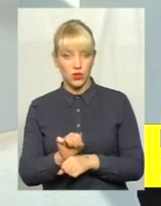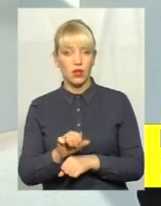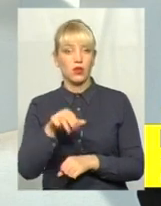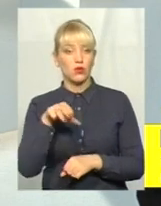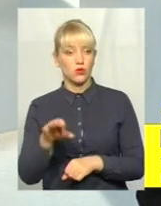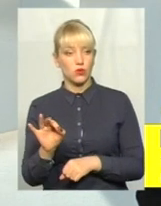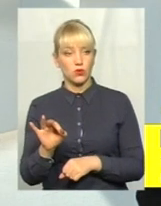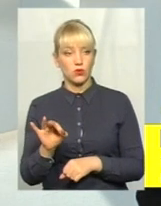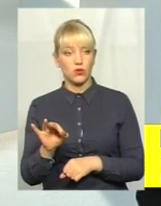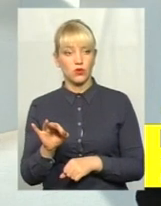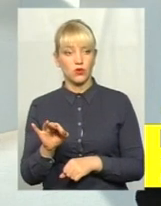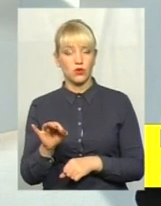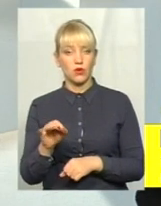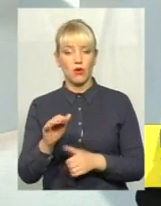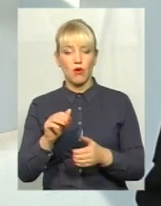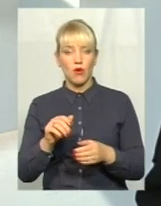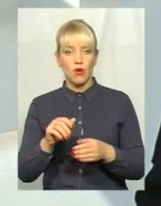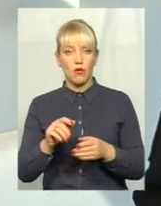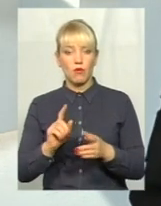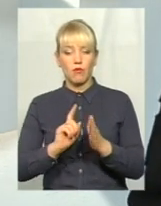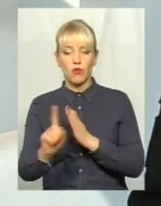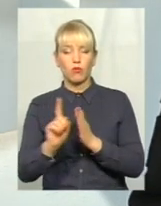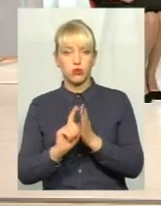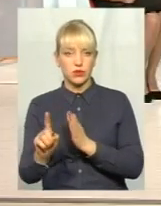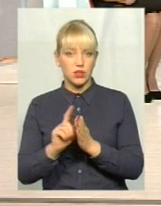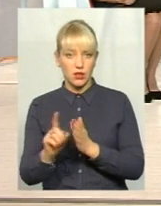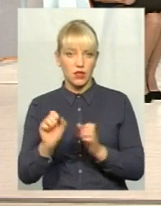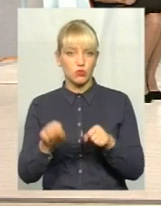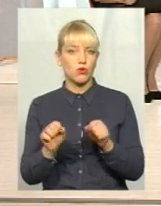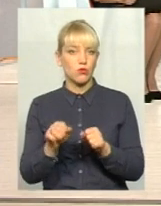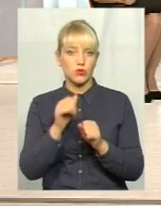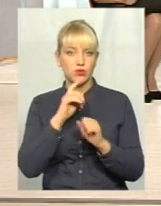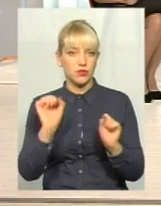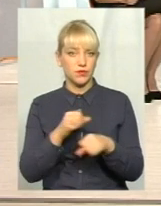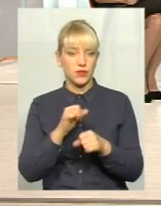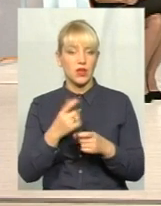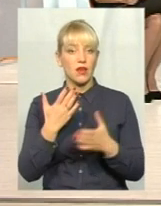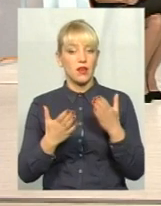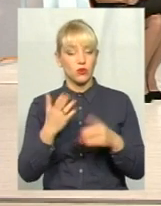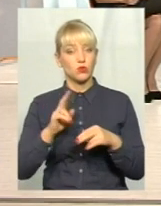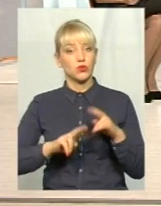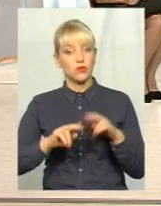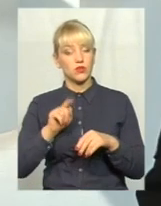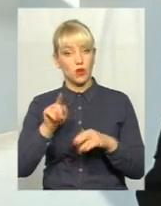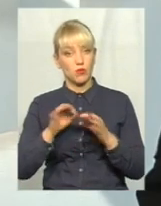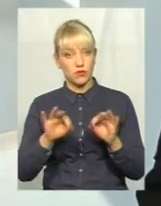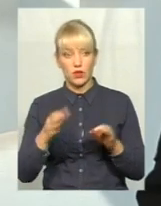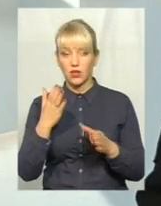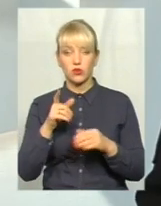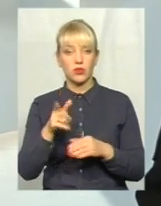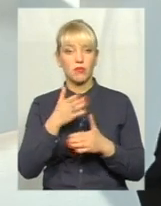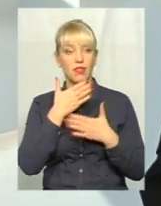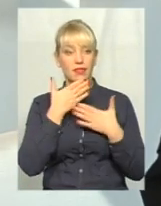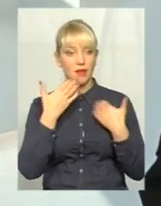пропускна спроможність вулиці Трудової взагалі. А як можна вирішити проблем? Якщо будівництво там дозволяє, якщо там немає якихось